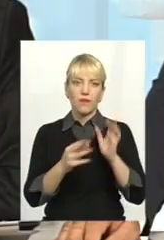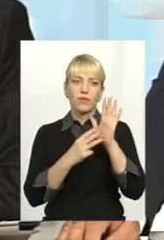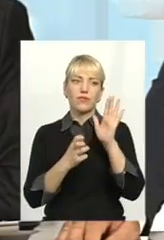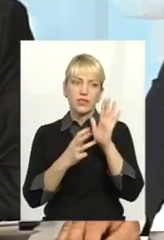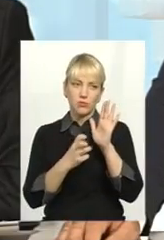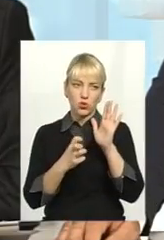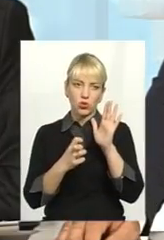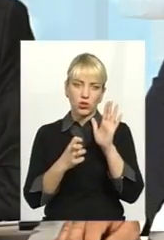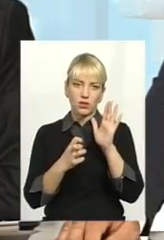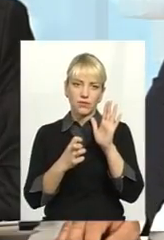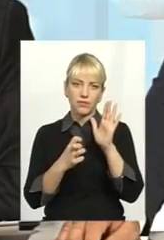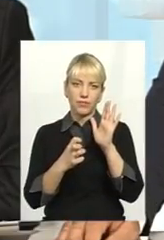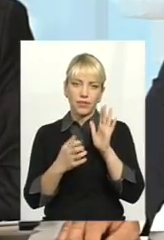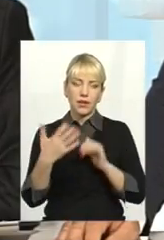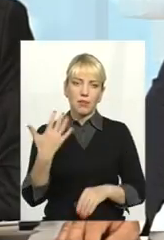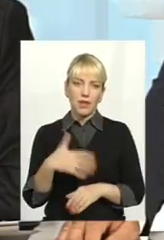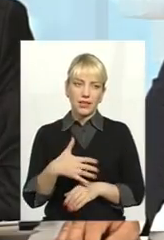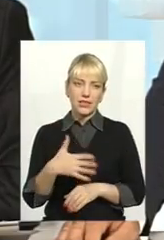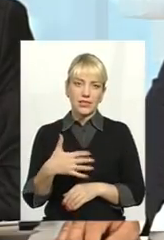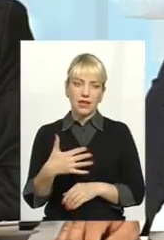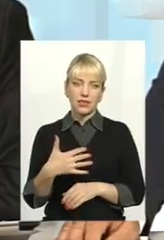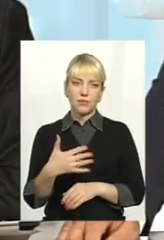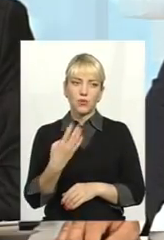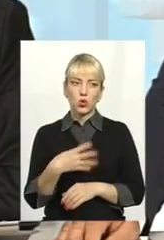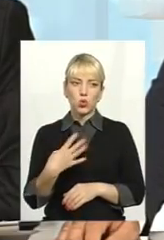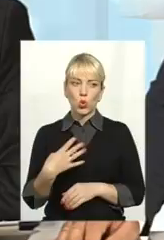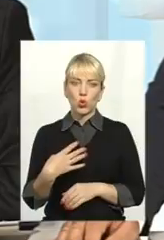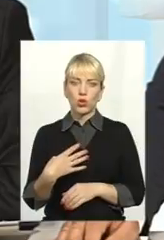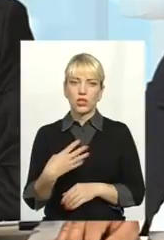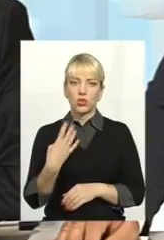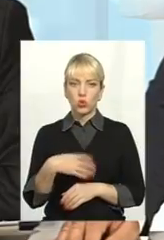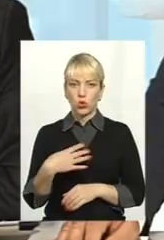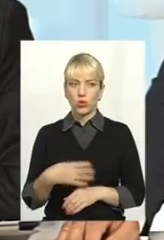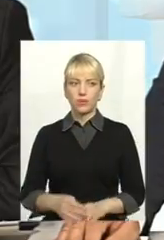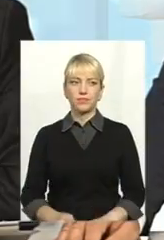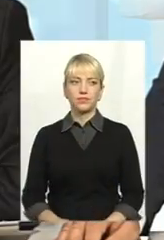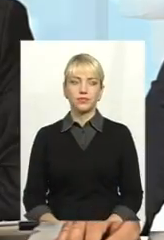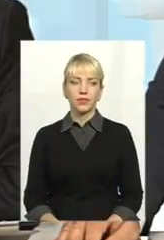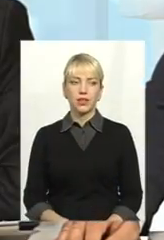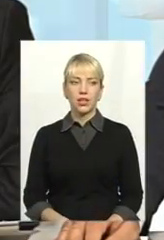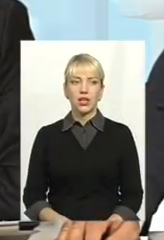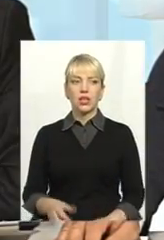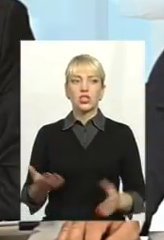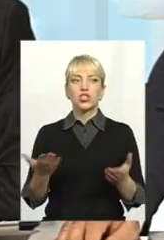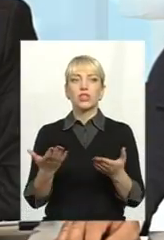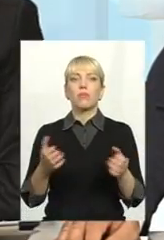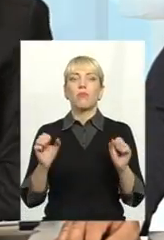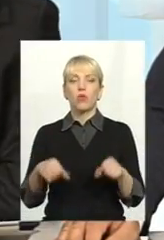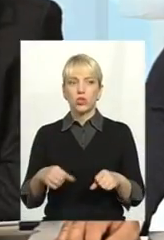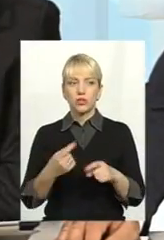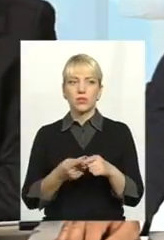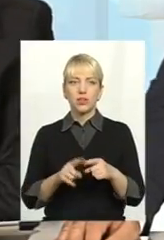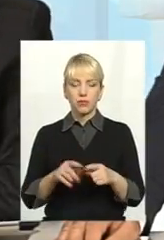0800 50 40 40. Чим можемо, тим